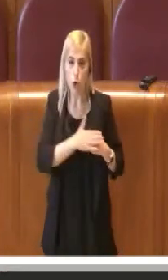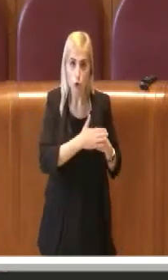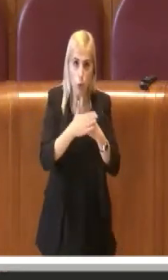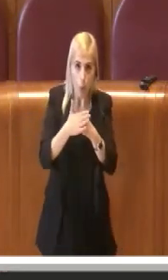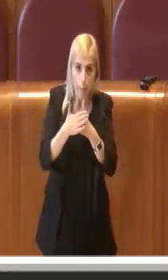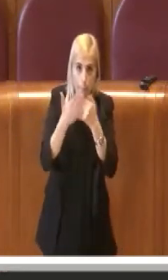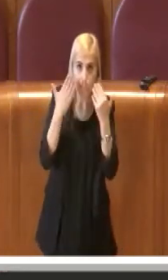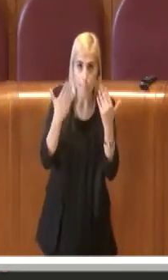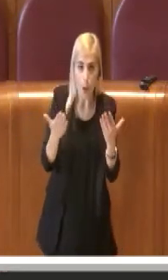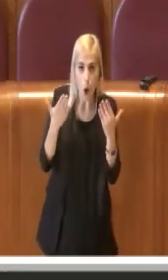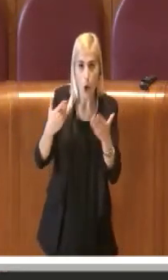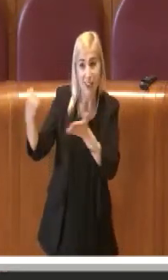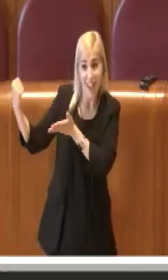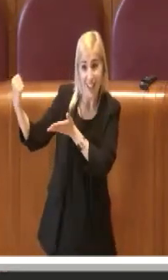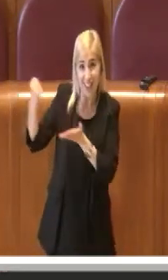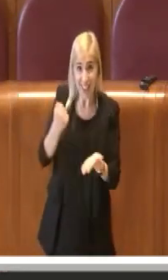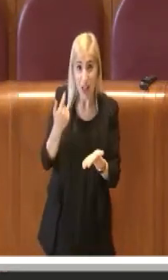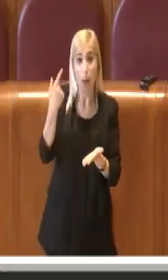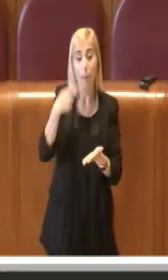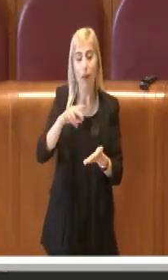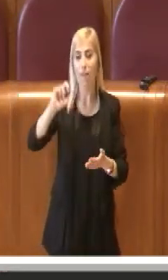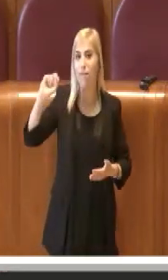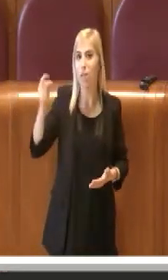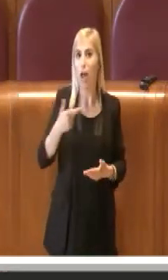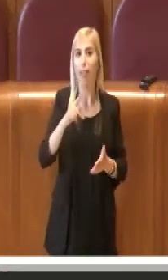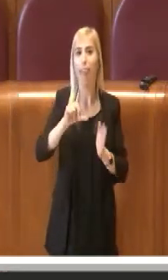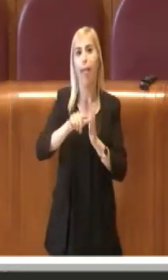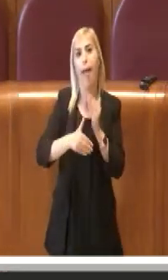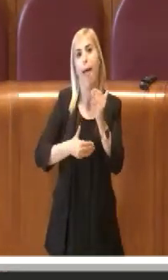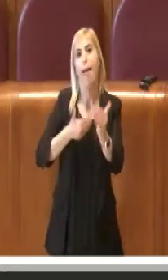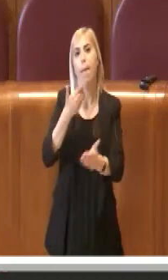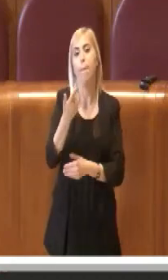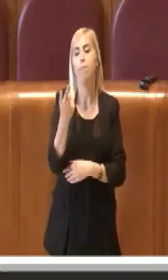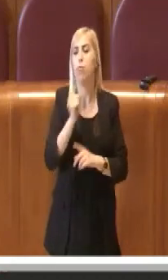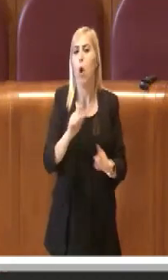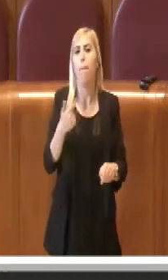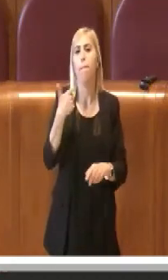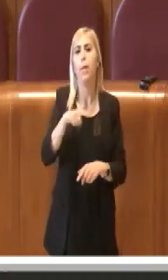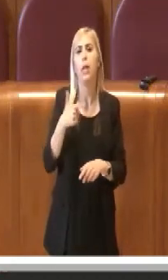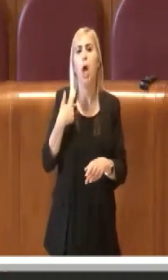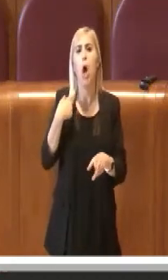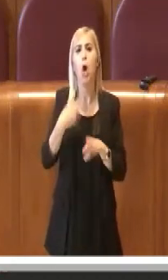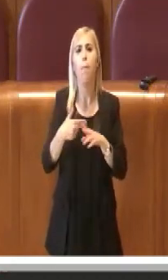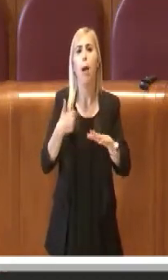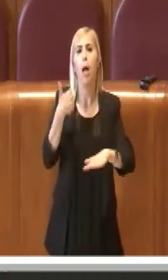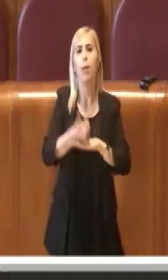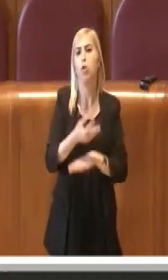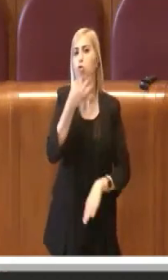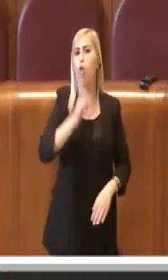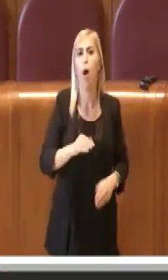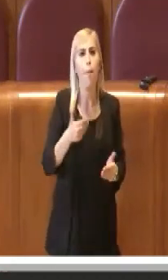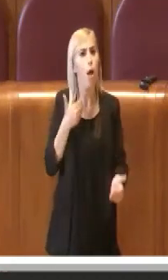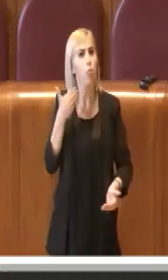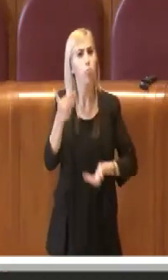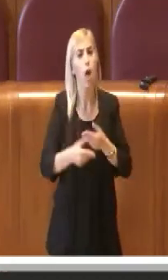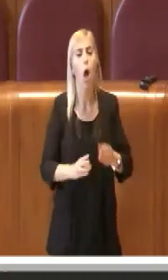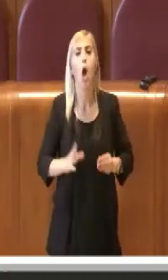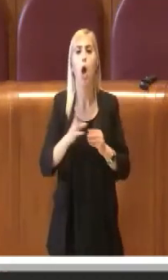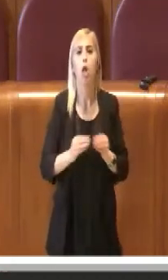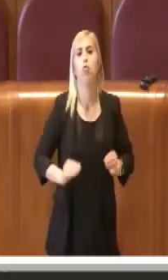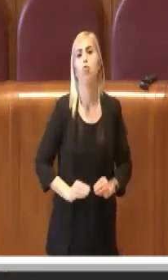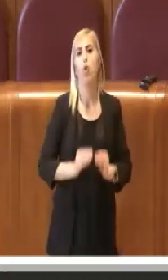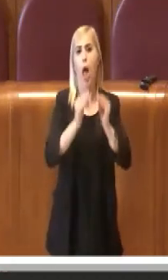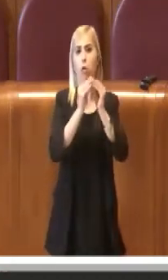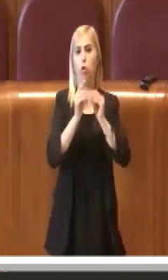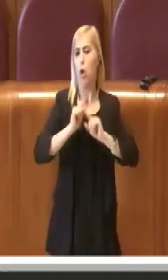finanziario per poter accelerare i tempi, perché ovviamente non perché Roma Capitale non sia in grado di portare avanti da sola una ristrutturazione,